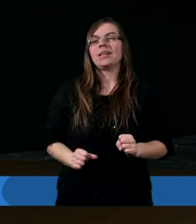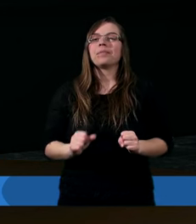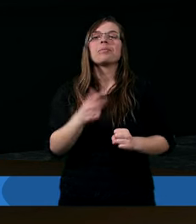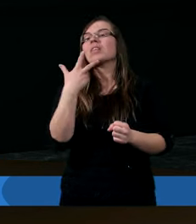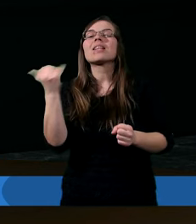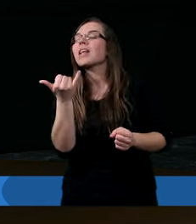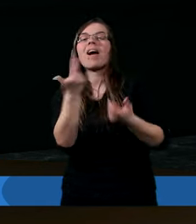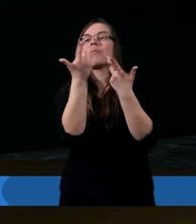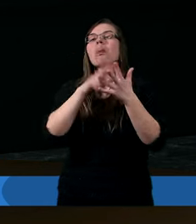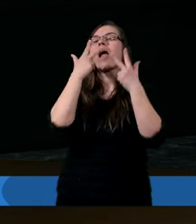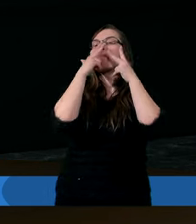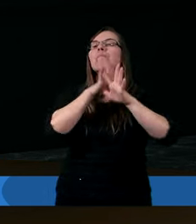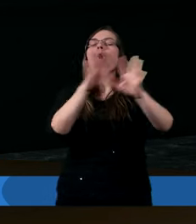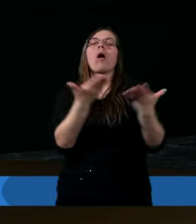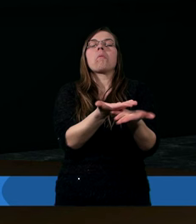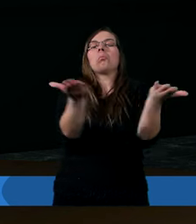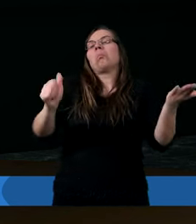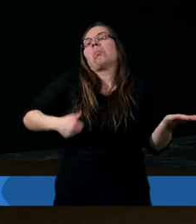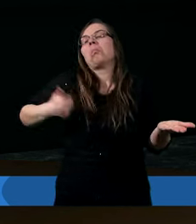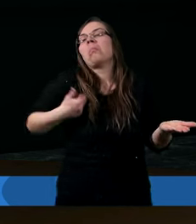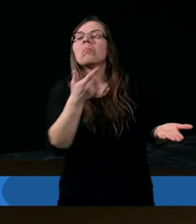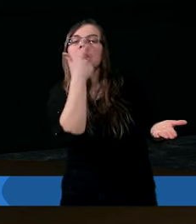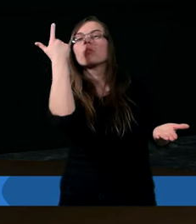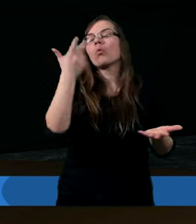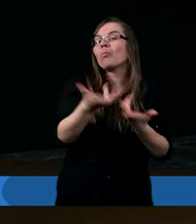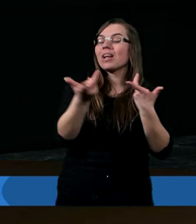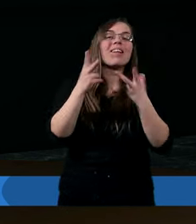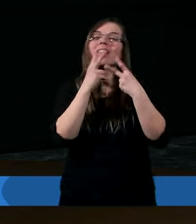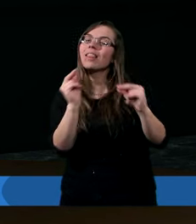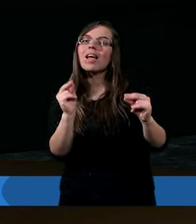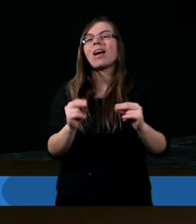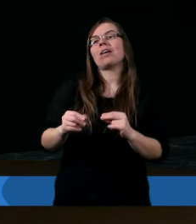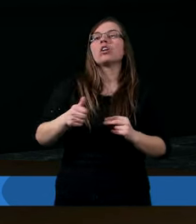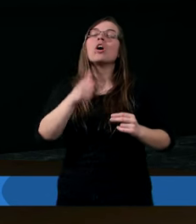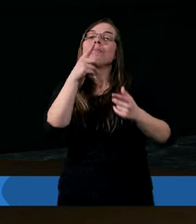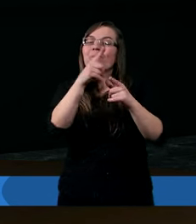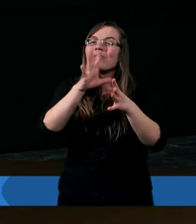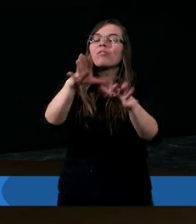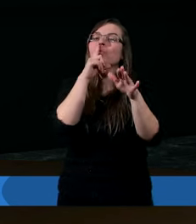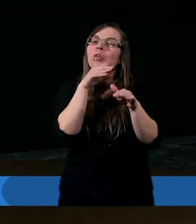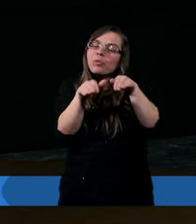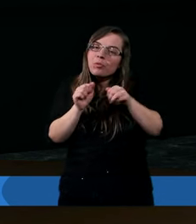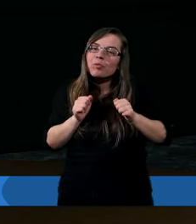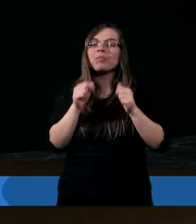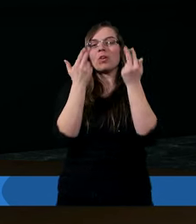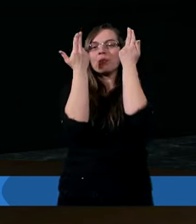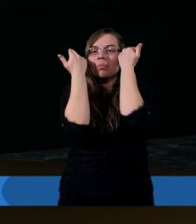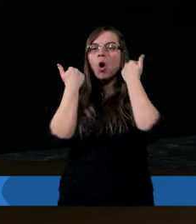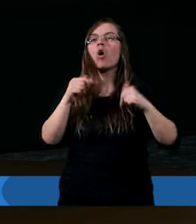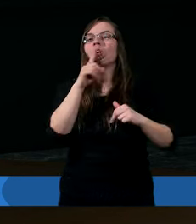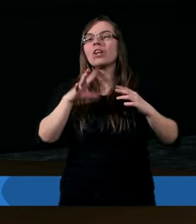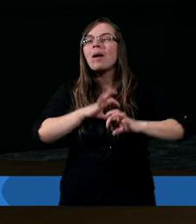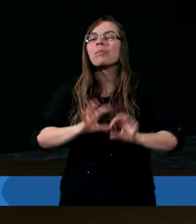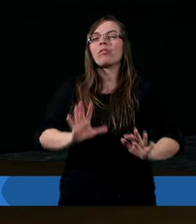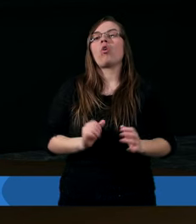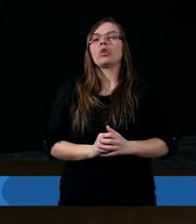zawsze to robił na pokaz. To wymagało czasem sporo czasu, cierpliwości, bo ludzie też musieli